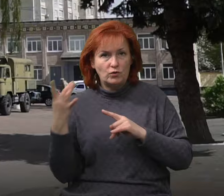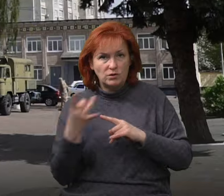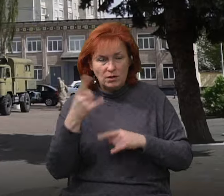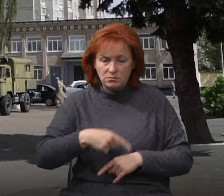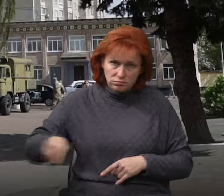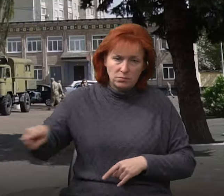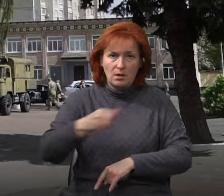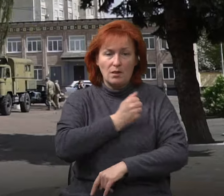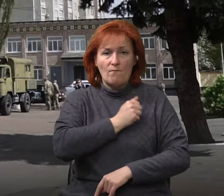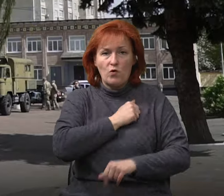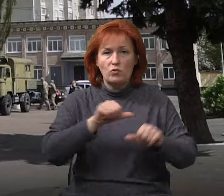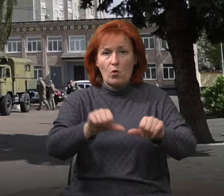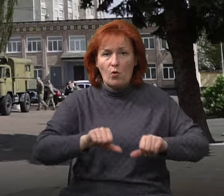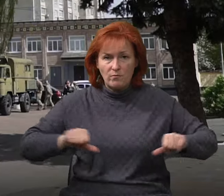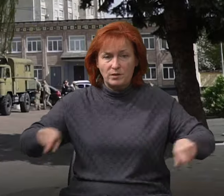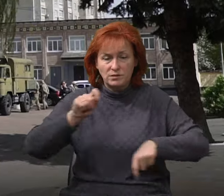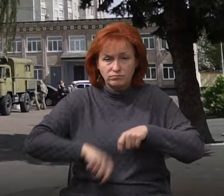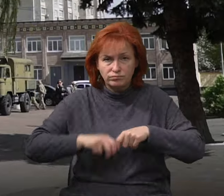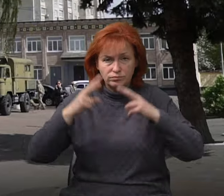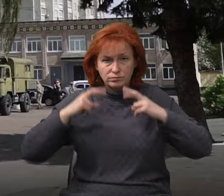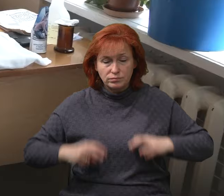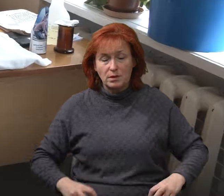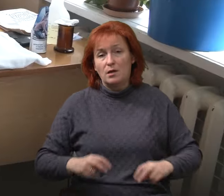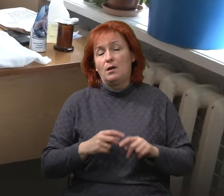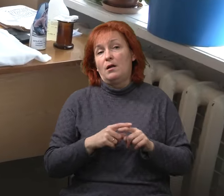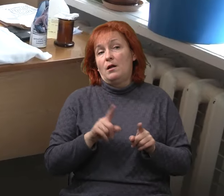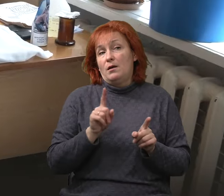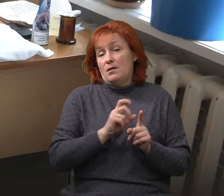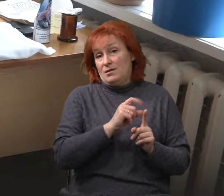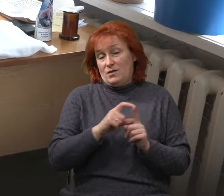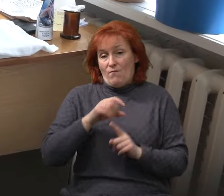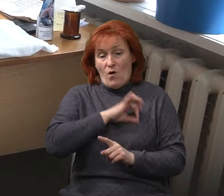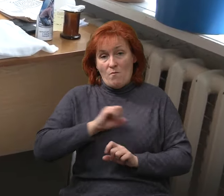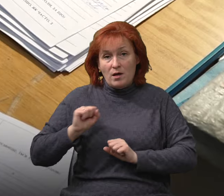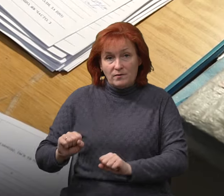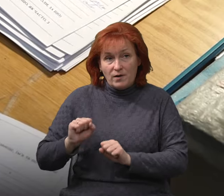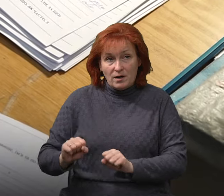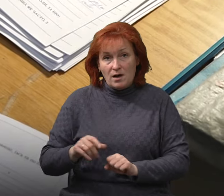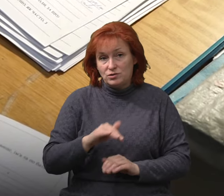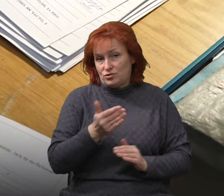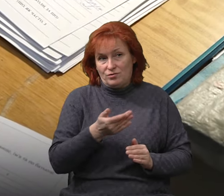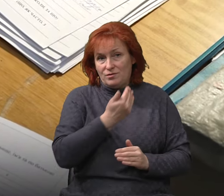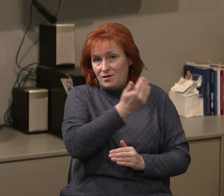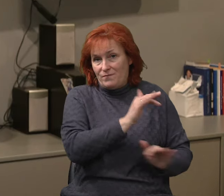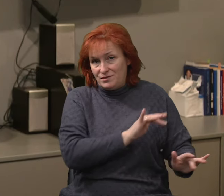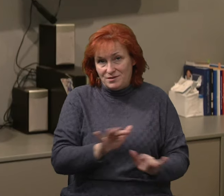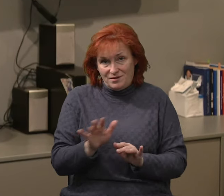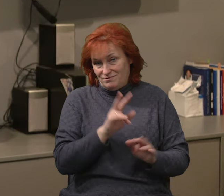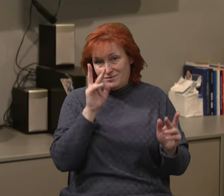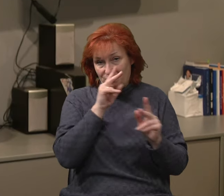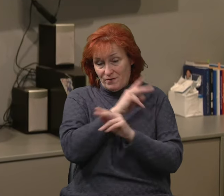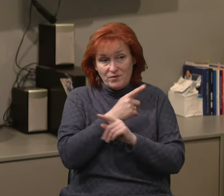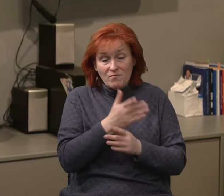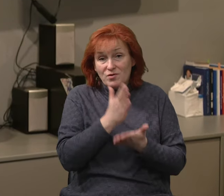ВЛК, а потім до трьох навчальних центрів. За словами адвоката Дениса Лук'янця, діти ЦК були неправомірними, тому що